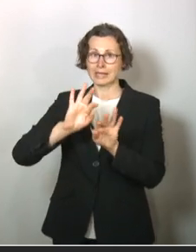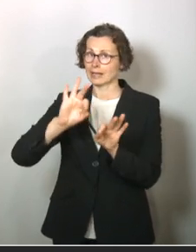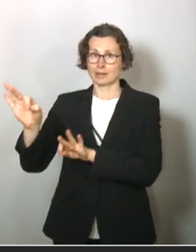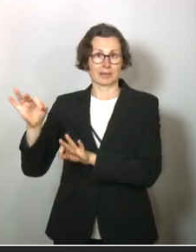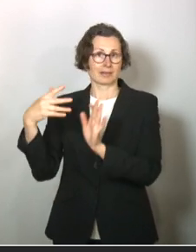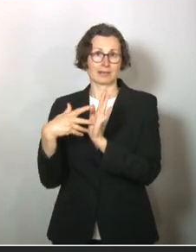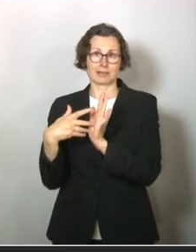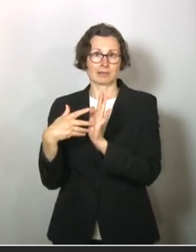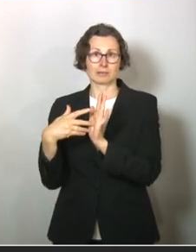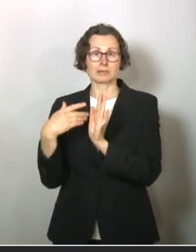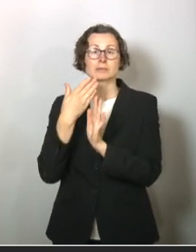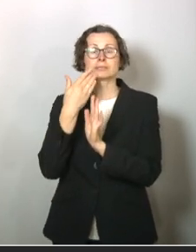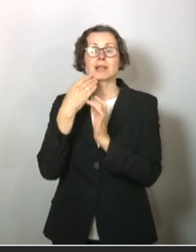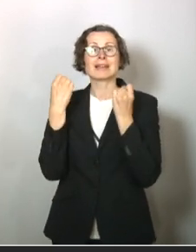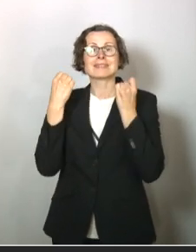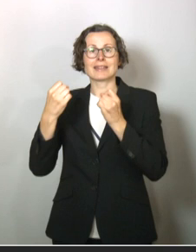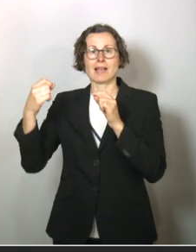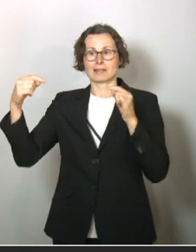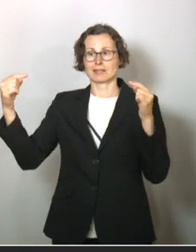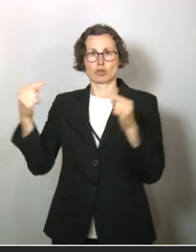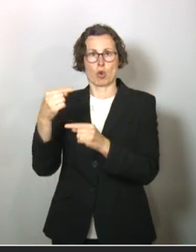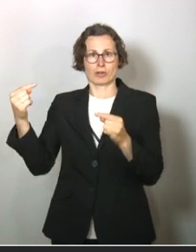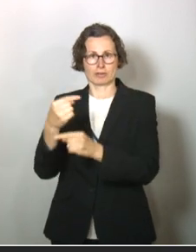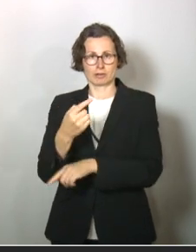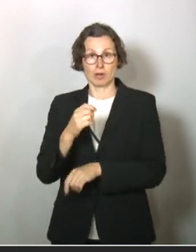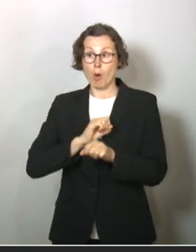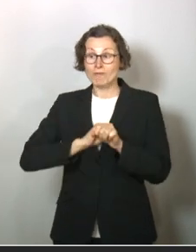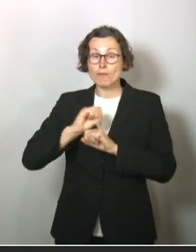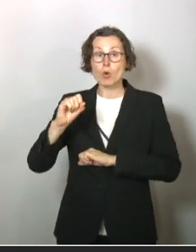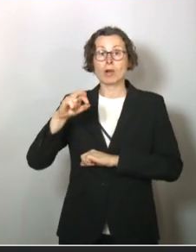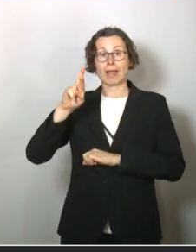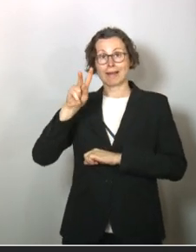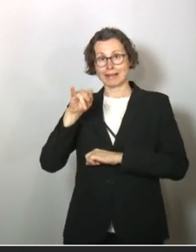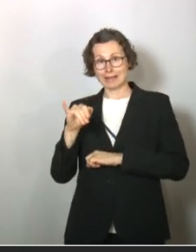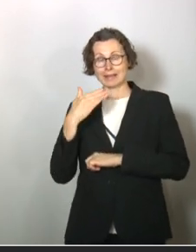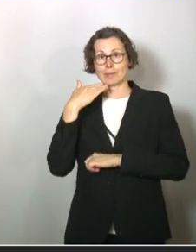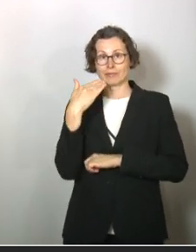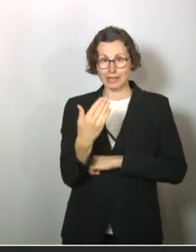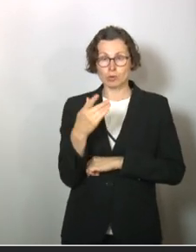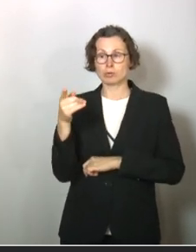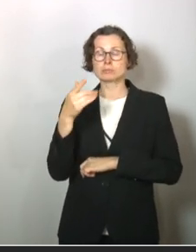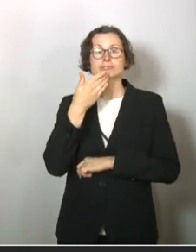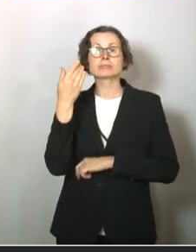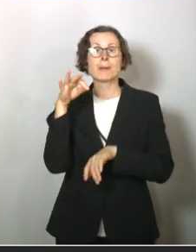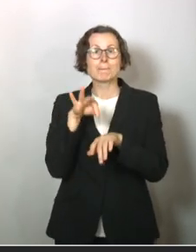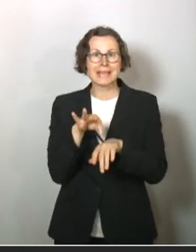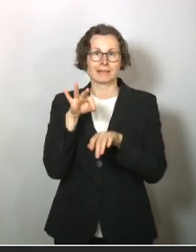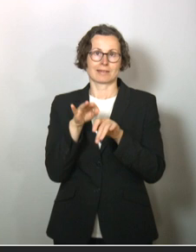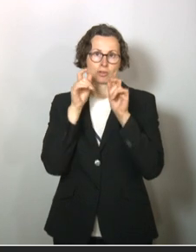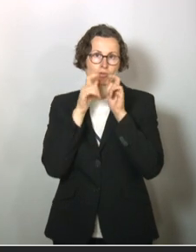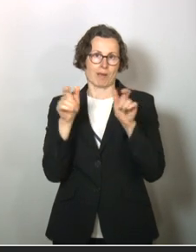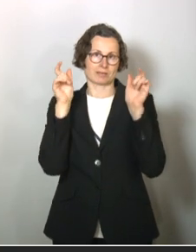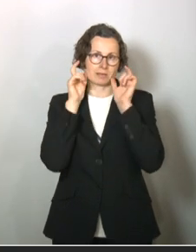Damit, dass es keine Sicherheitsschleusen gab. Damit, dass trotz der Empfehlung des Robert-Koch-Instituts keine medizinischen Masken verfügbar